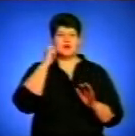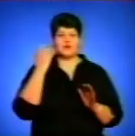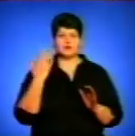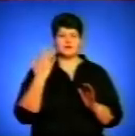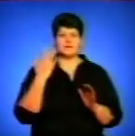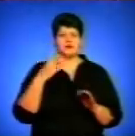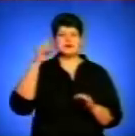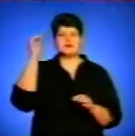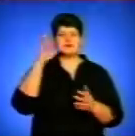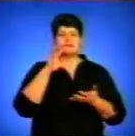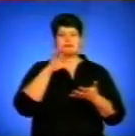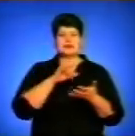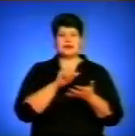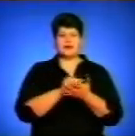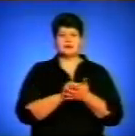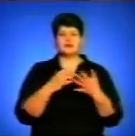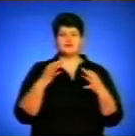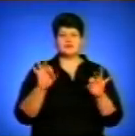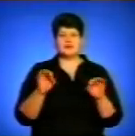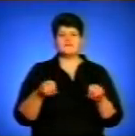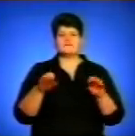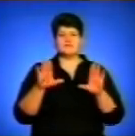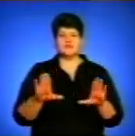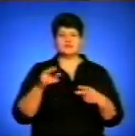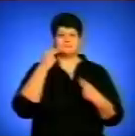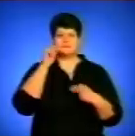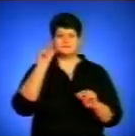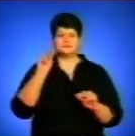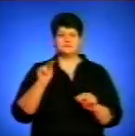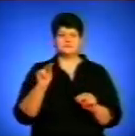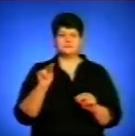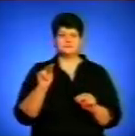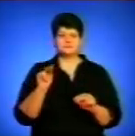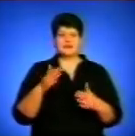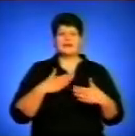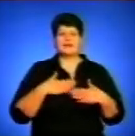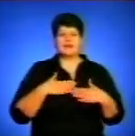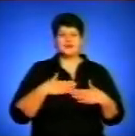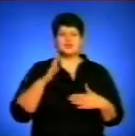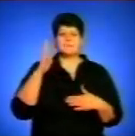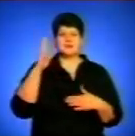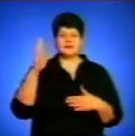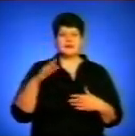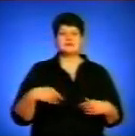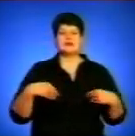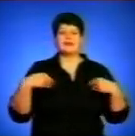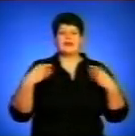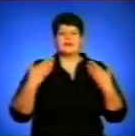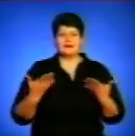заняття та дозвілля цієї аудиторії вирішили удосконалити. Наша мета – це надати нашим